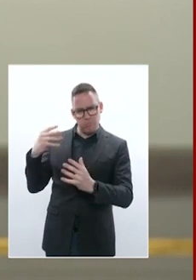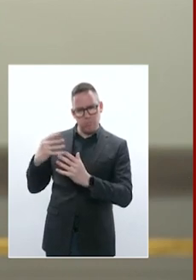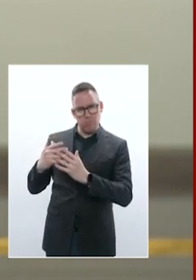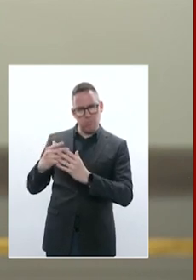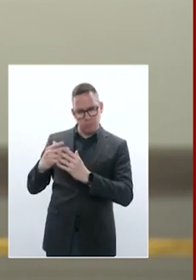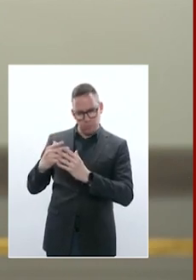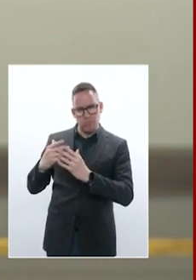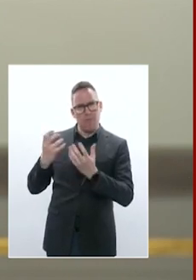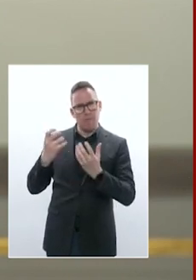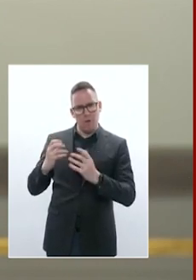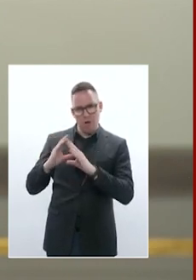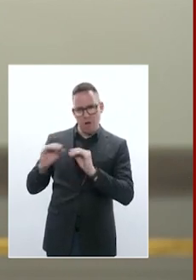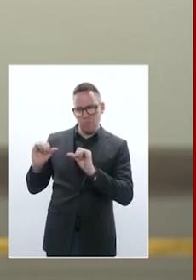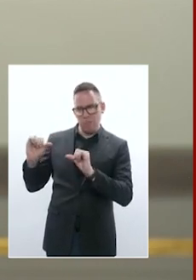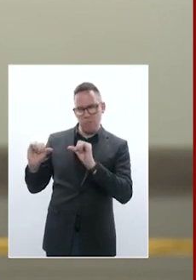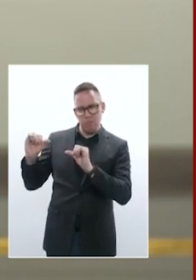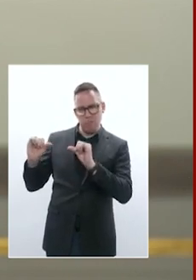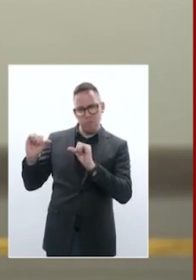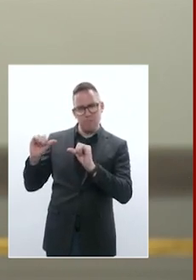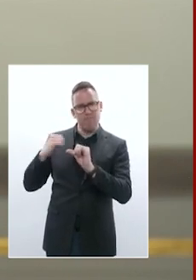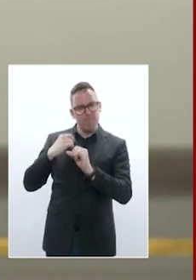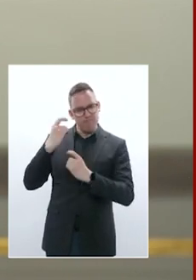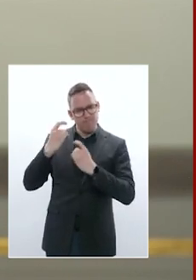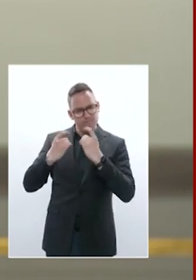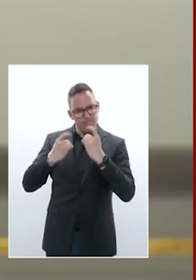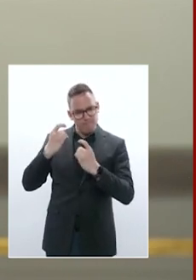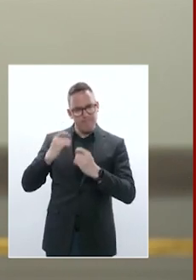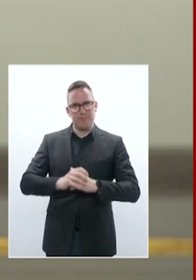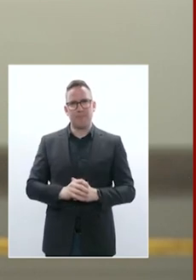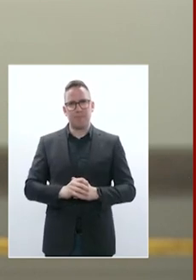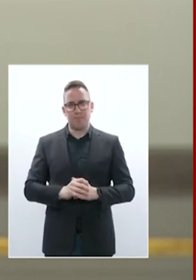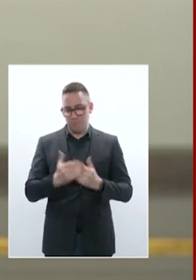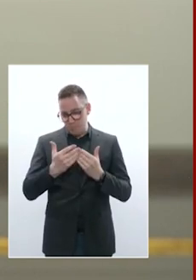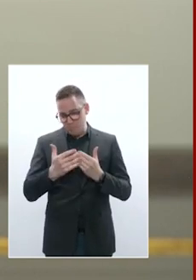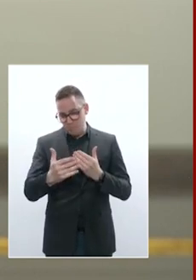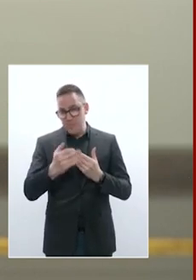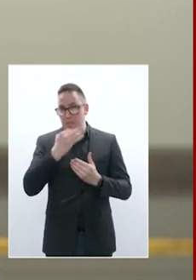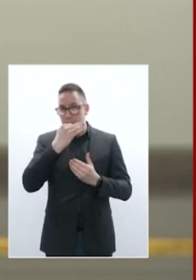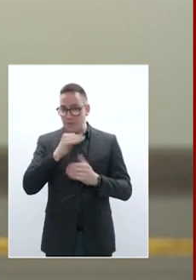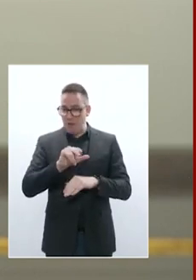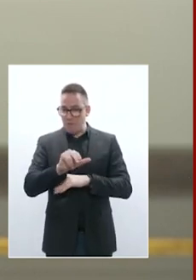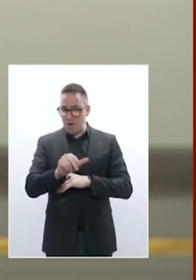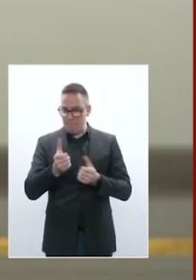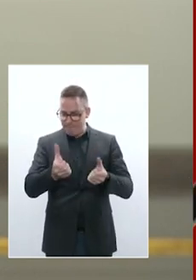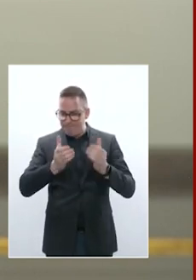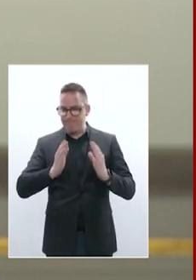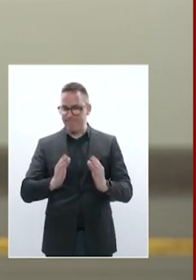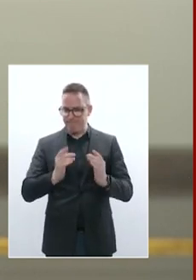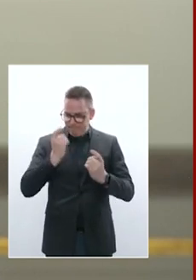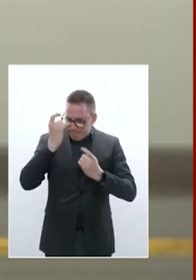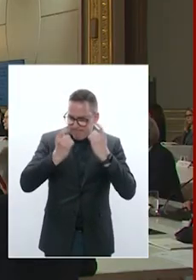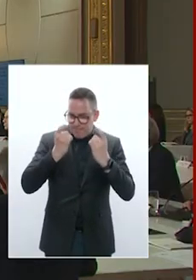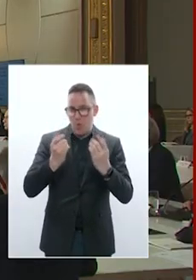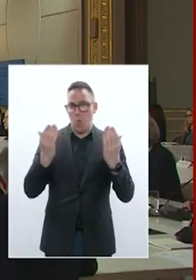Fort de ces principes, conscient que le moment implique des décisions fortes et un sursaut, l'objectif de l'échange de cet après-midi